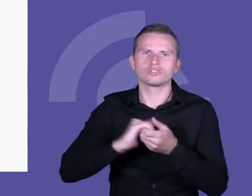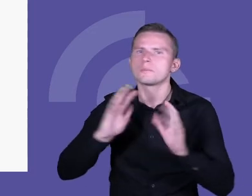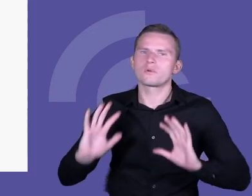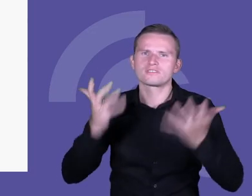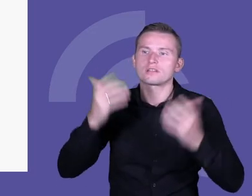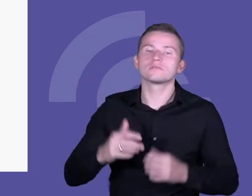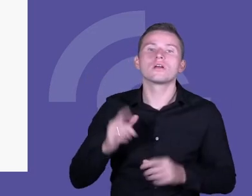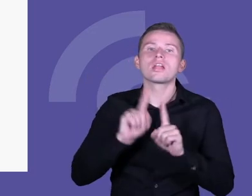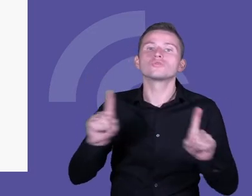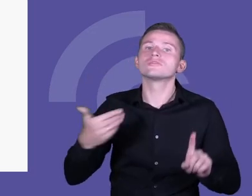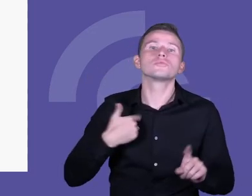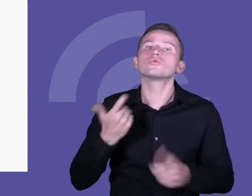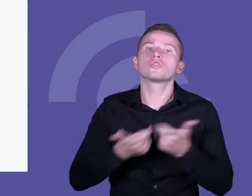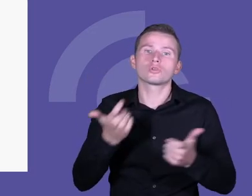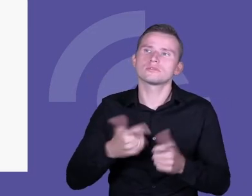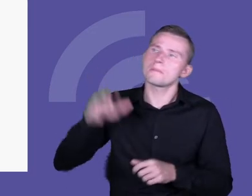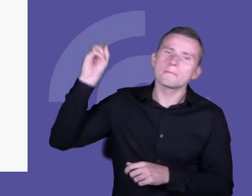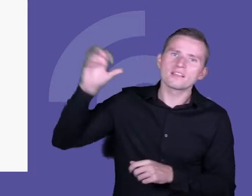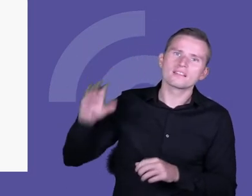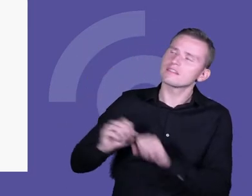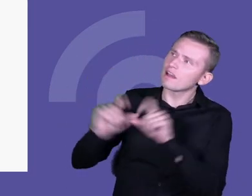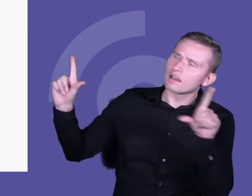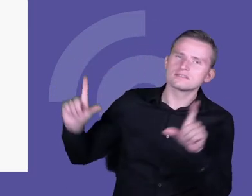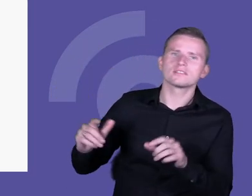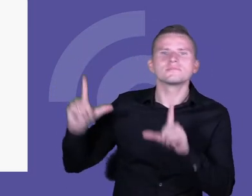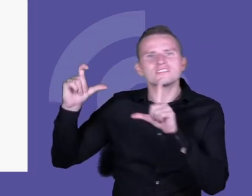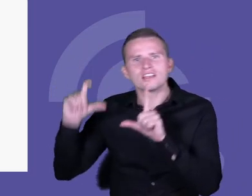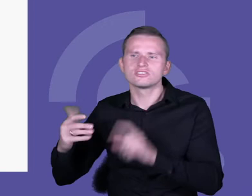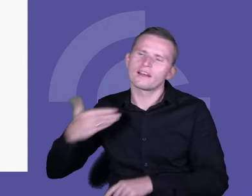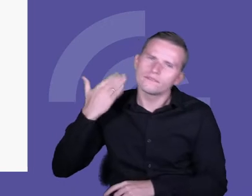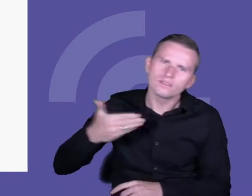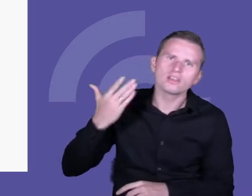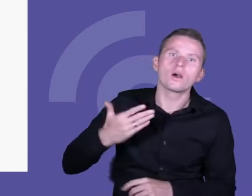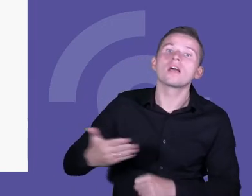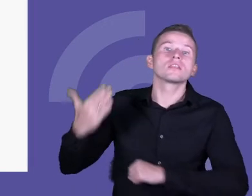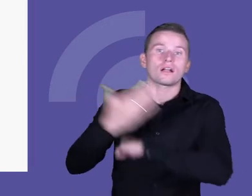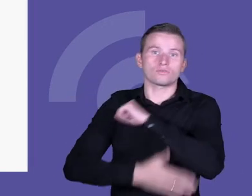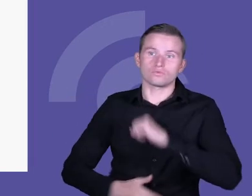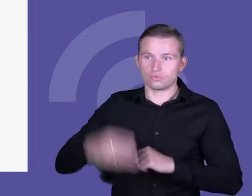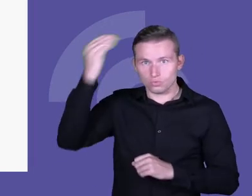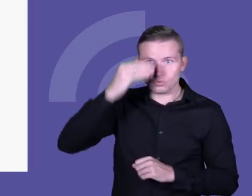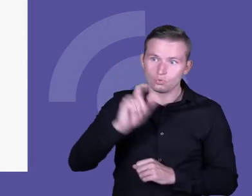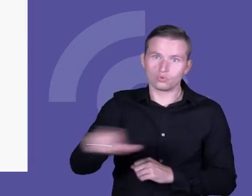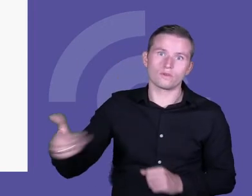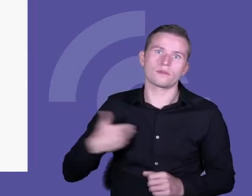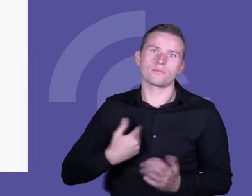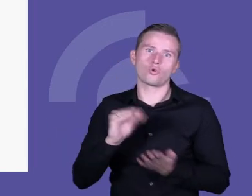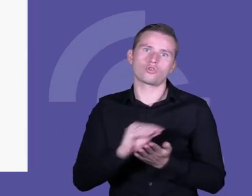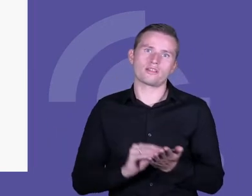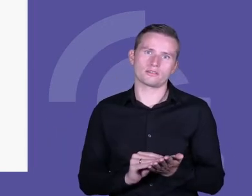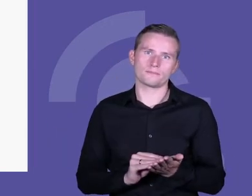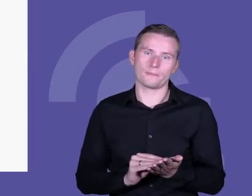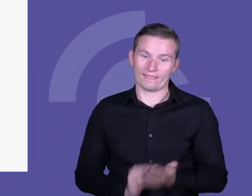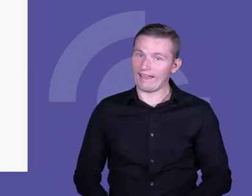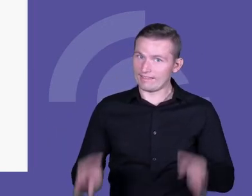prezentacje w formie wykładowej, ze zdjęciami i na koniec uczniowie tworzyli notatkę. To teraz